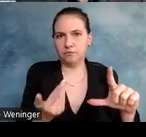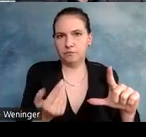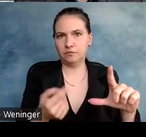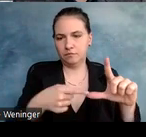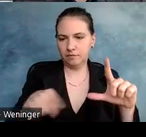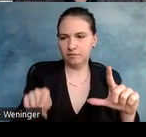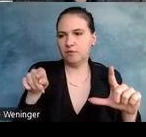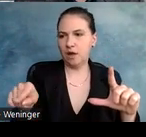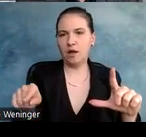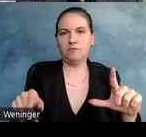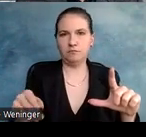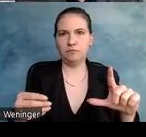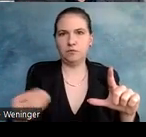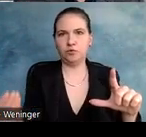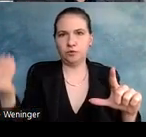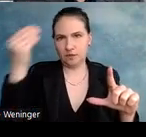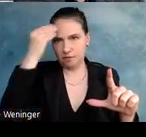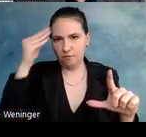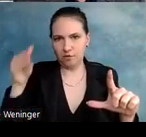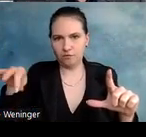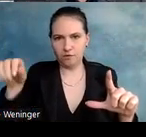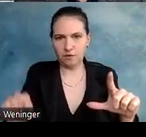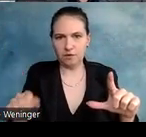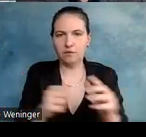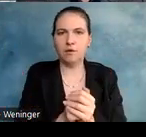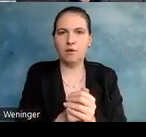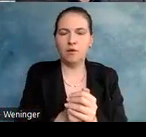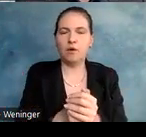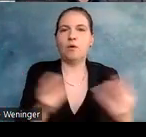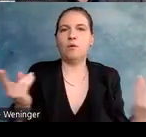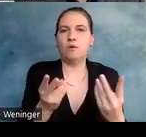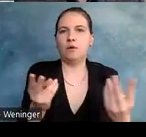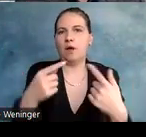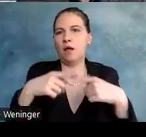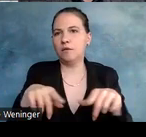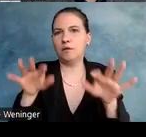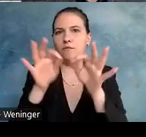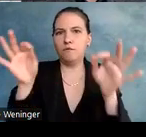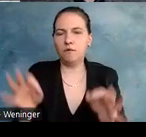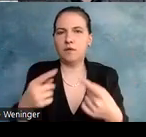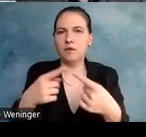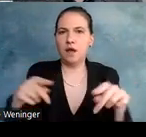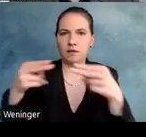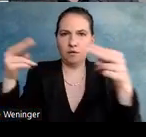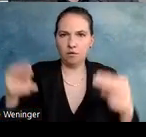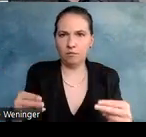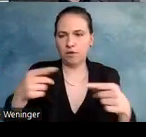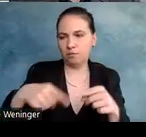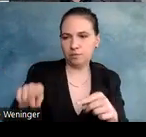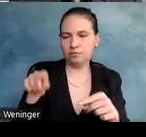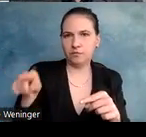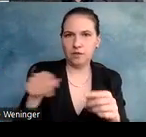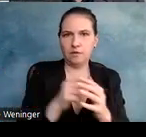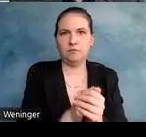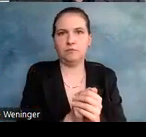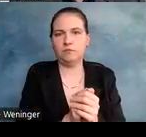Beschreibung zum Beispiel und kann dann auf eine andere Folie oder auf eine andere Webseite verweisen, wo das steht.